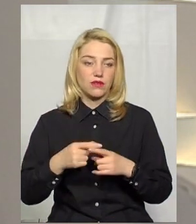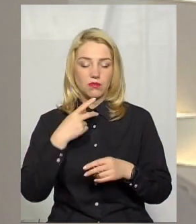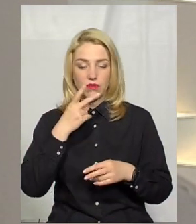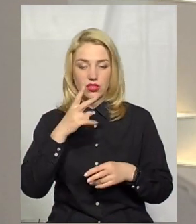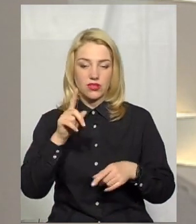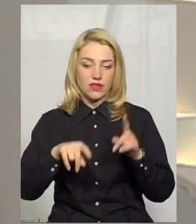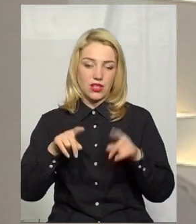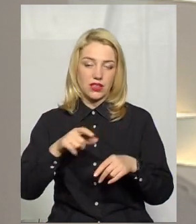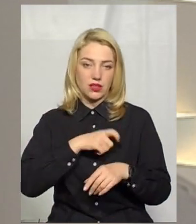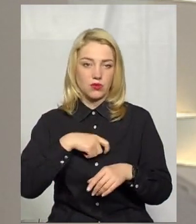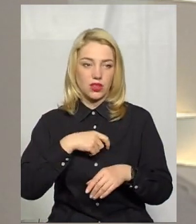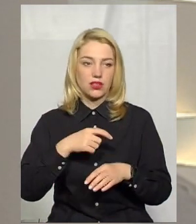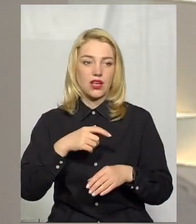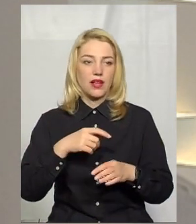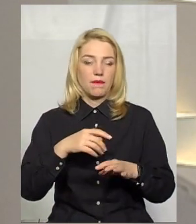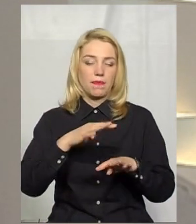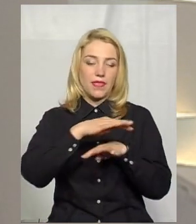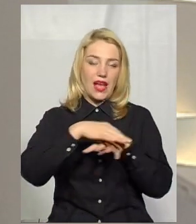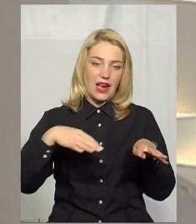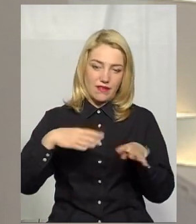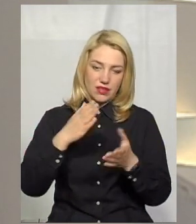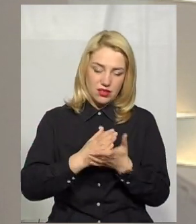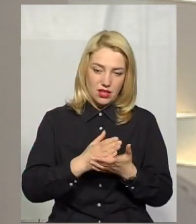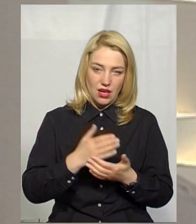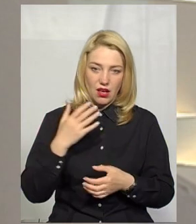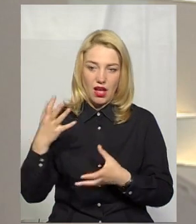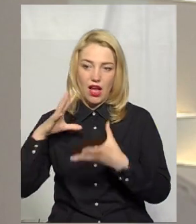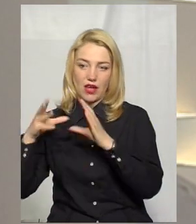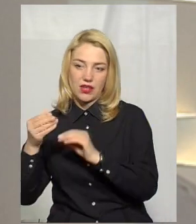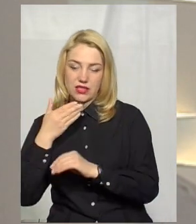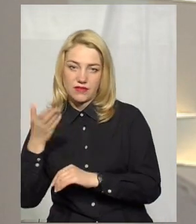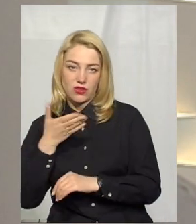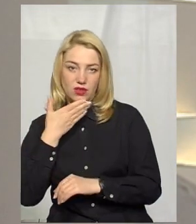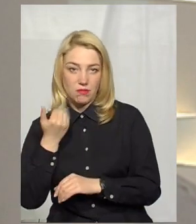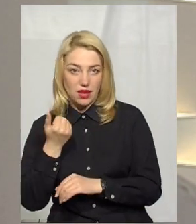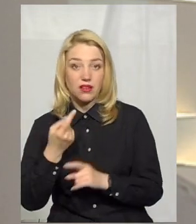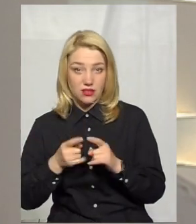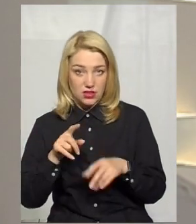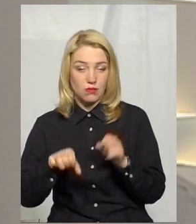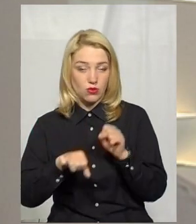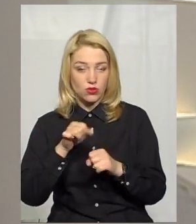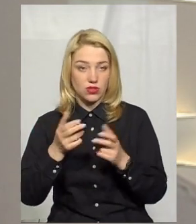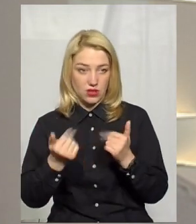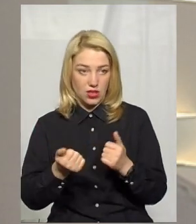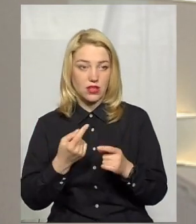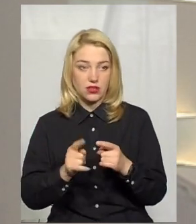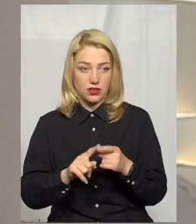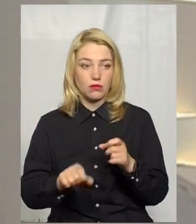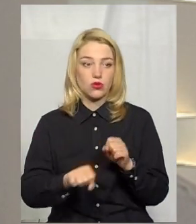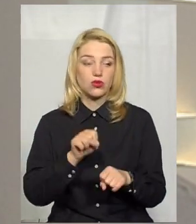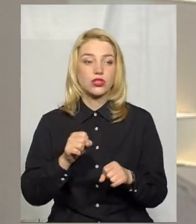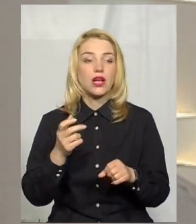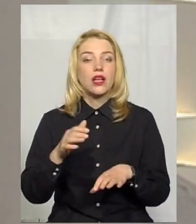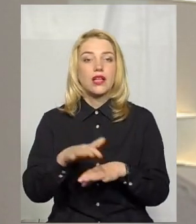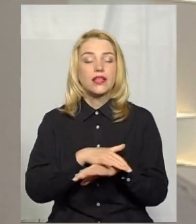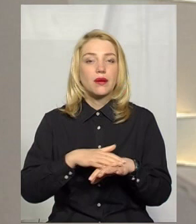деяких депутатів було так, графік звіту є, а звіту немає. Це вже порушення, так? От є, так, депутат